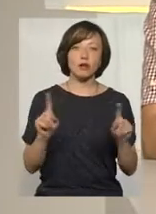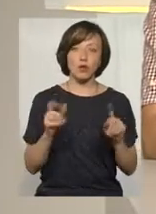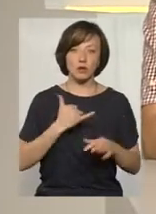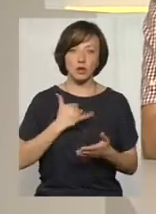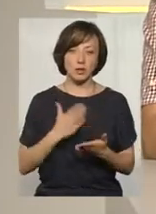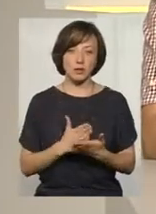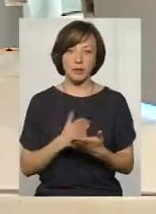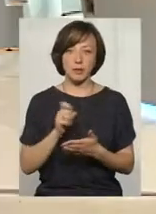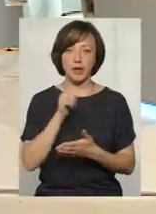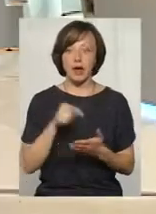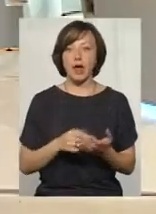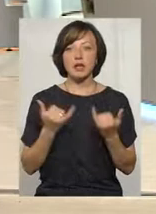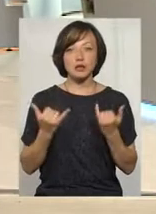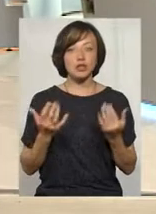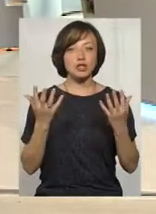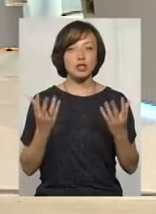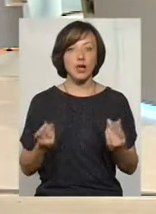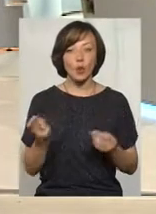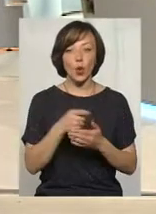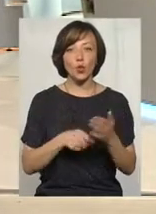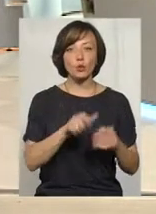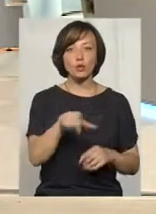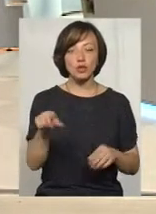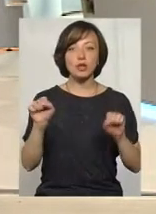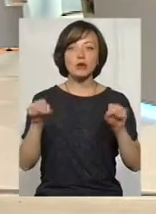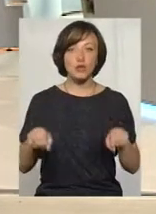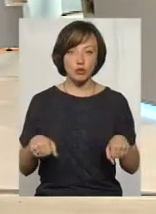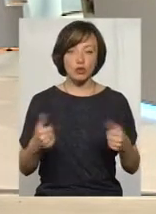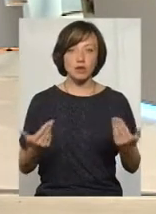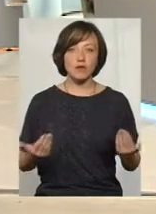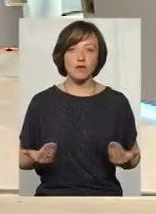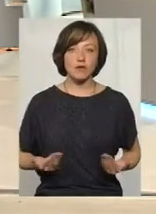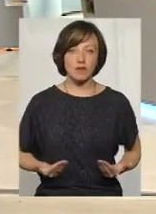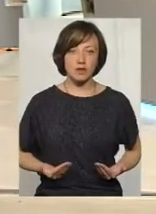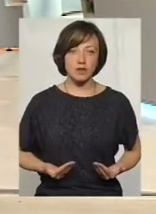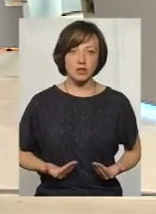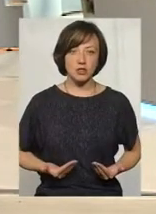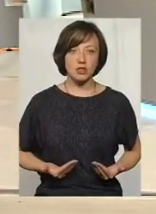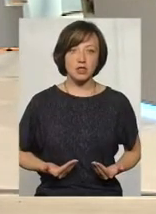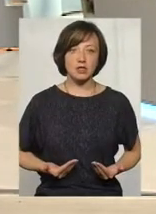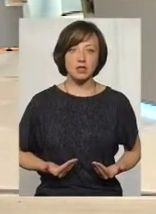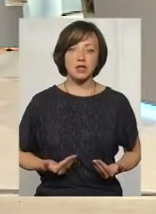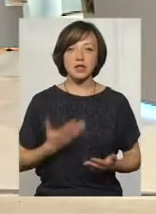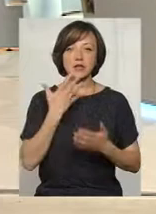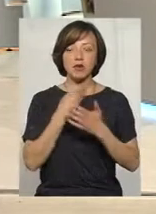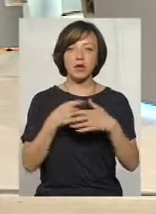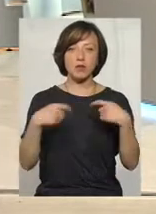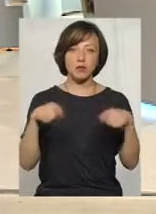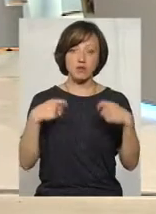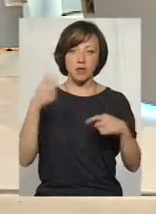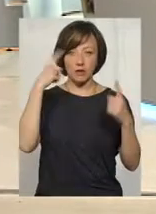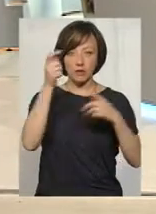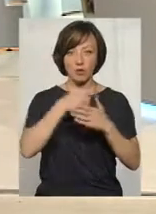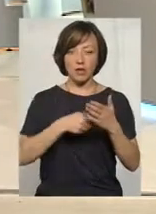Я хочу сказати, що на сьогоднішній день художники не можуть вижити за рахунок своїх творів, з продажу своїх творів.